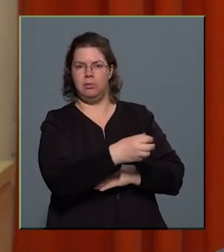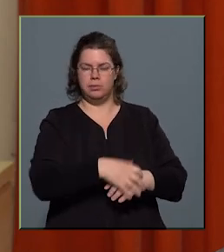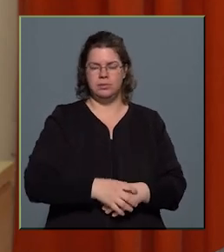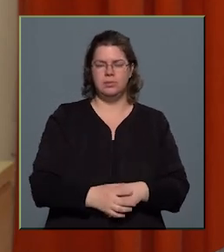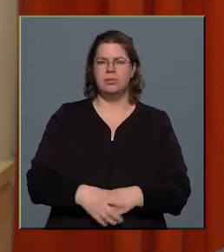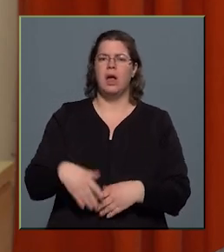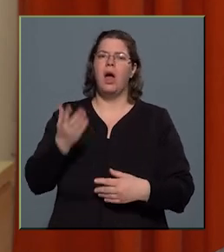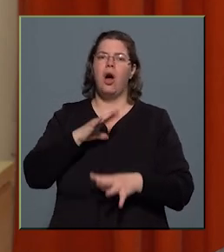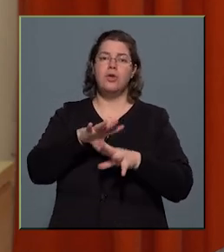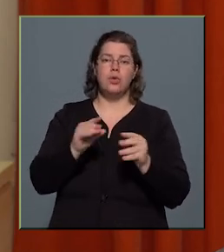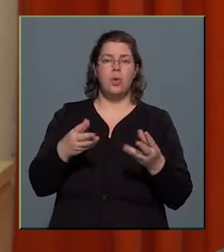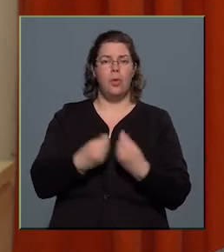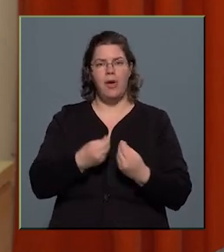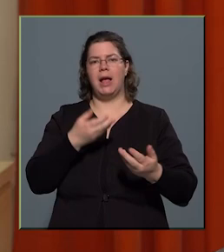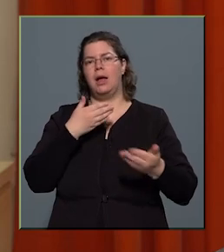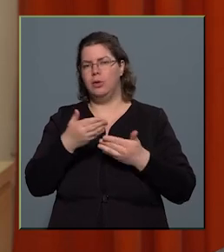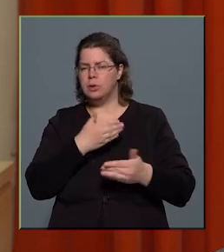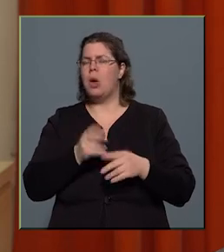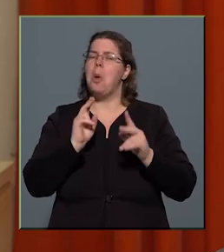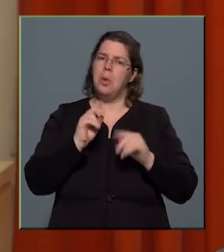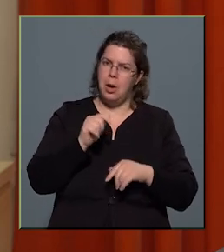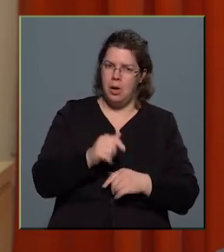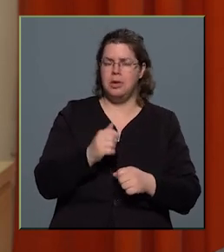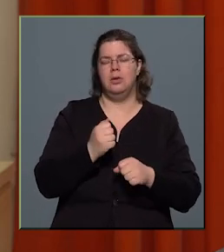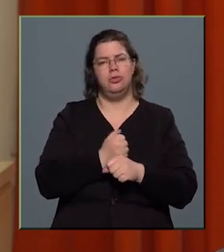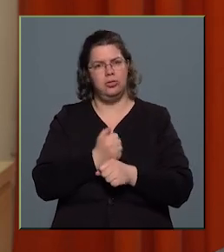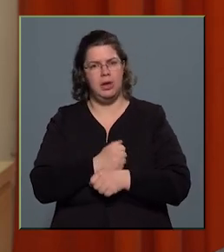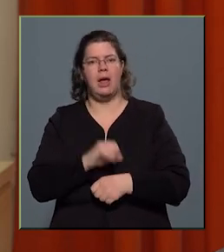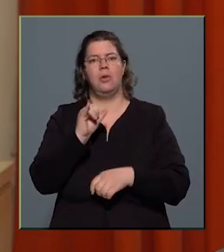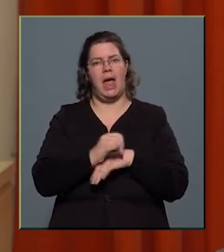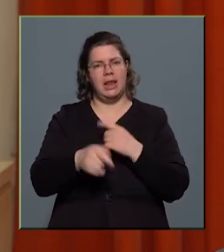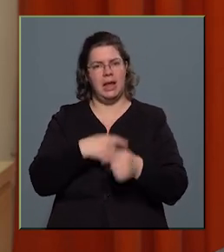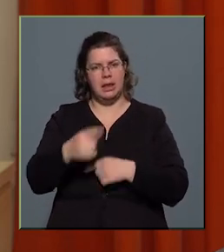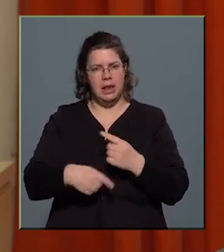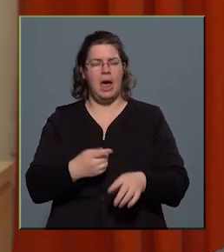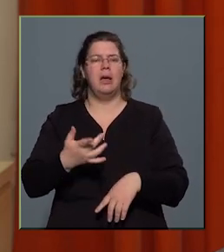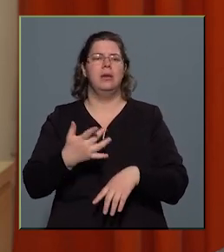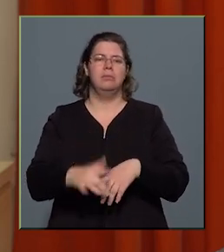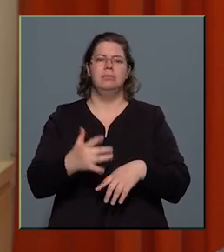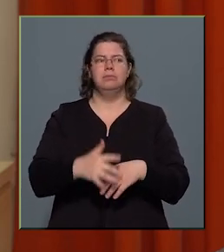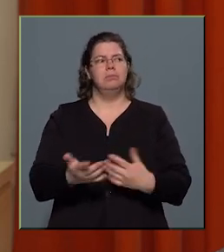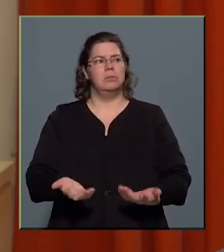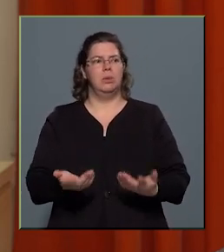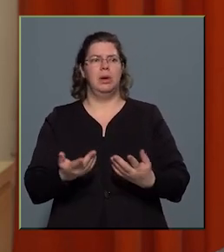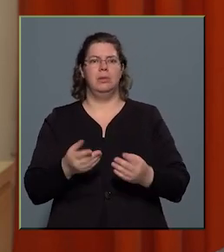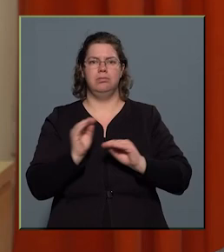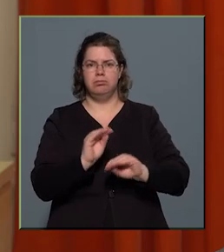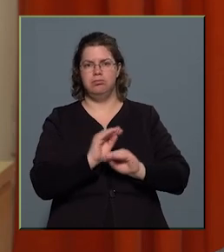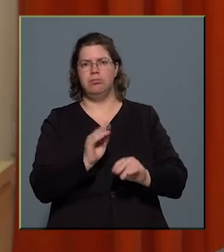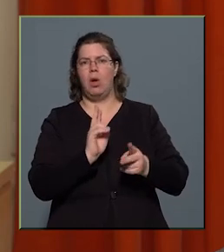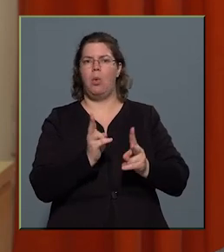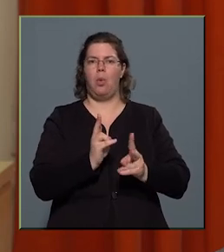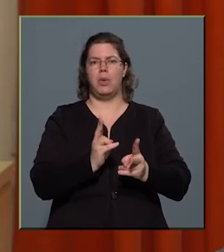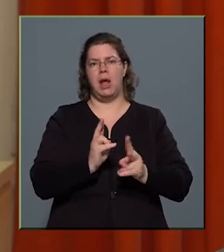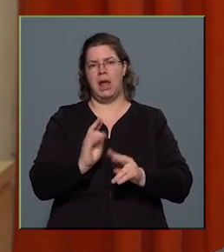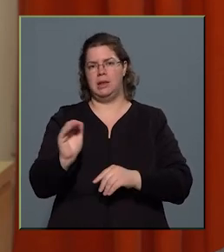szülőkonzultáció kell, akkor szülőkonzultációt nyújtunk hetente, és egy kicsit megtanítjuk a szülőket, hogy hogyan lehet